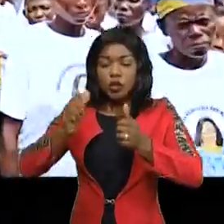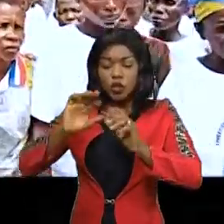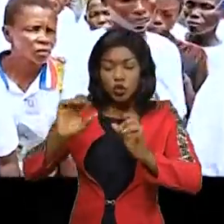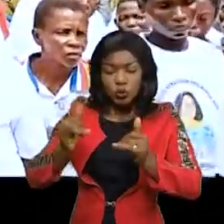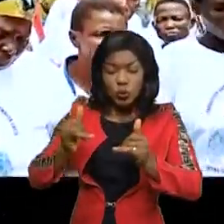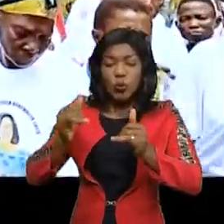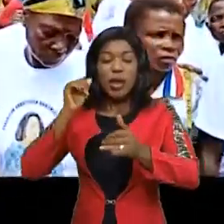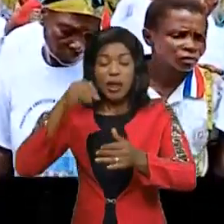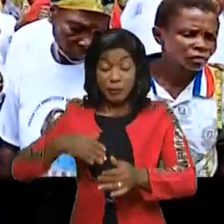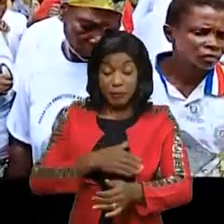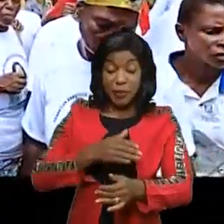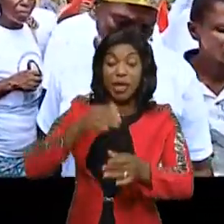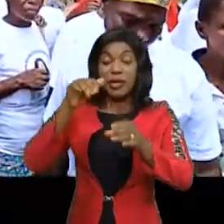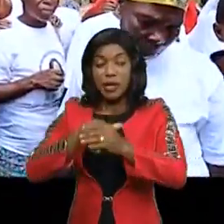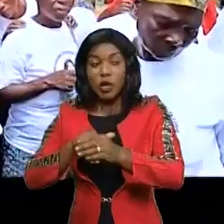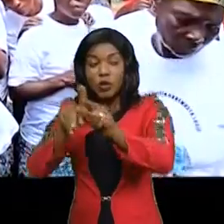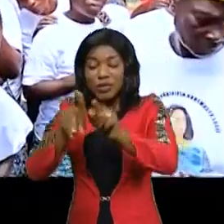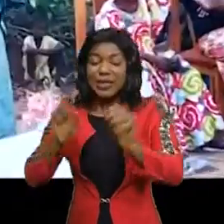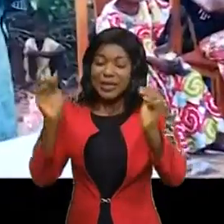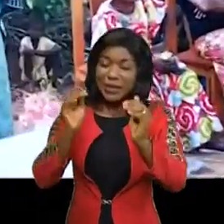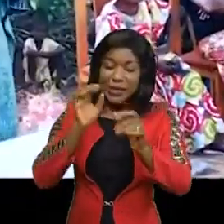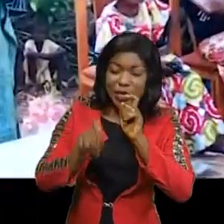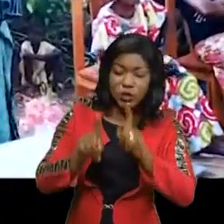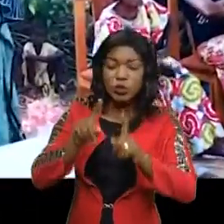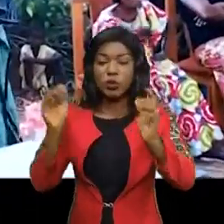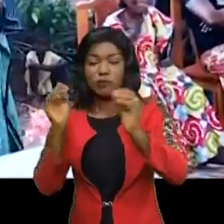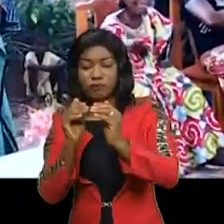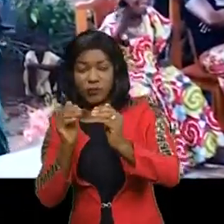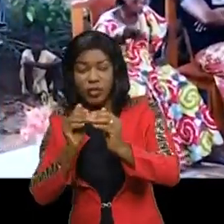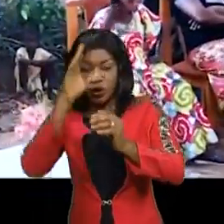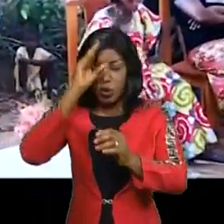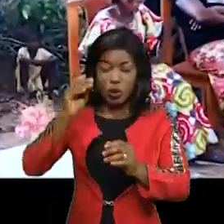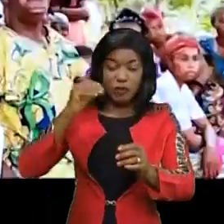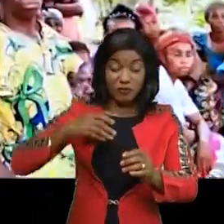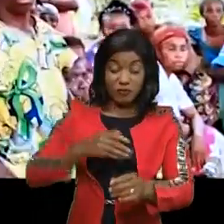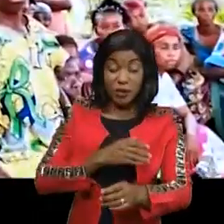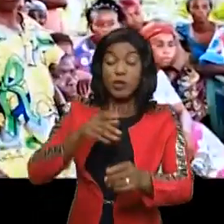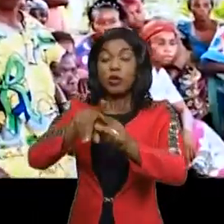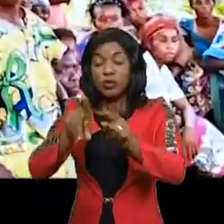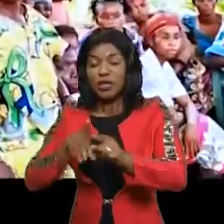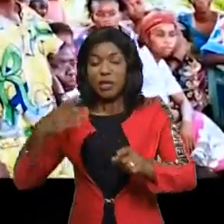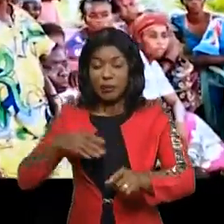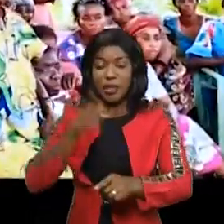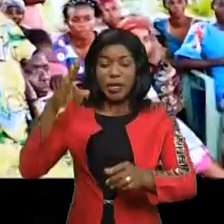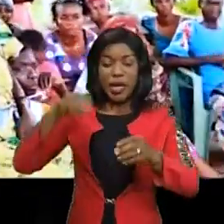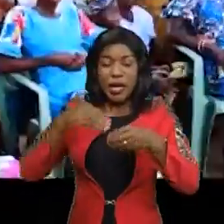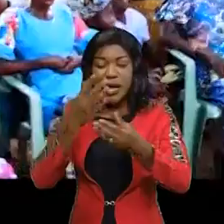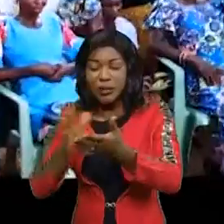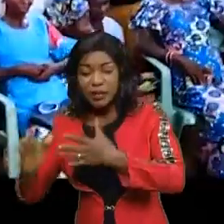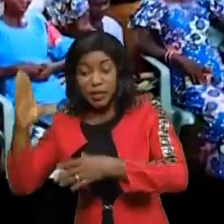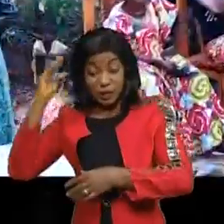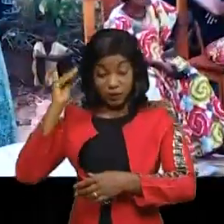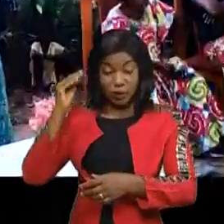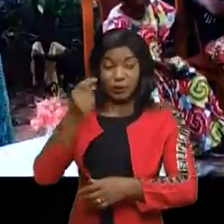la même optique, la question de la parité a été évoquée. La maman de Gungu, aujourd'hui députée nationale, a partagé son expérience avec ses